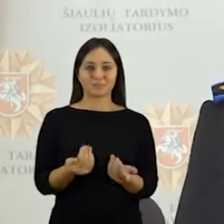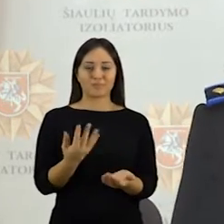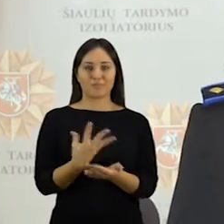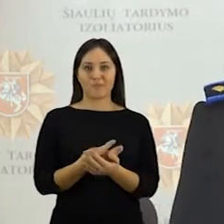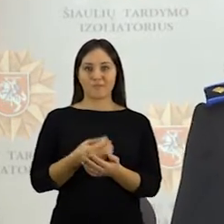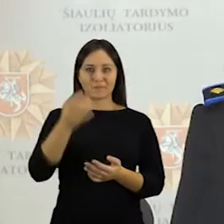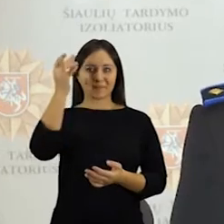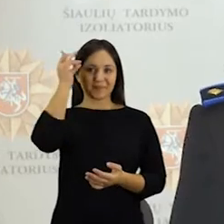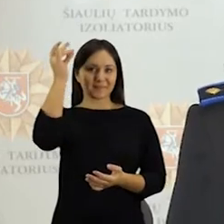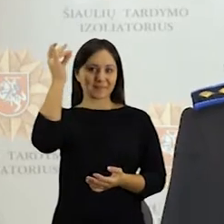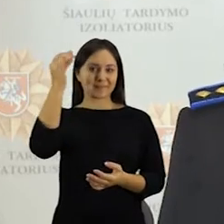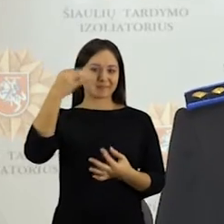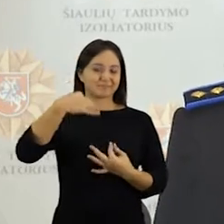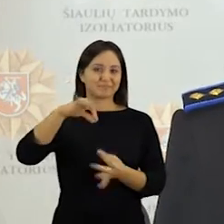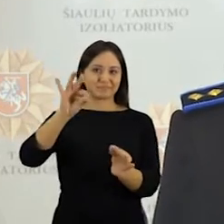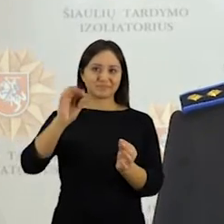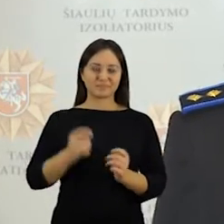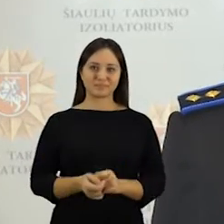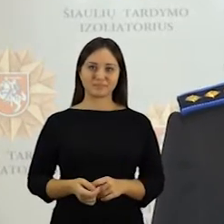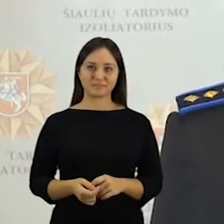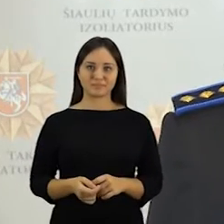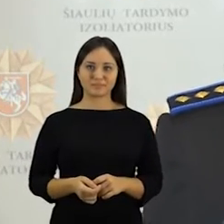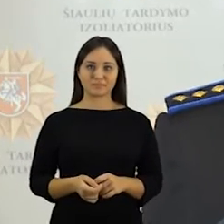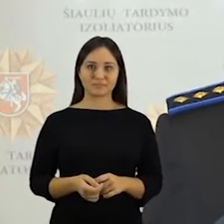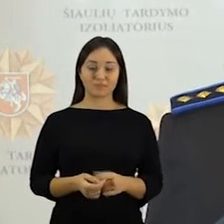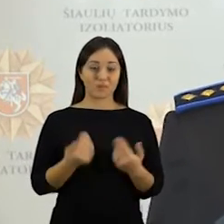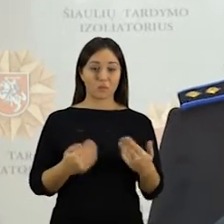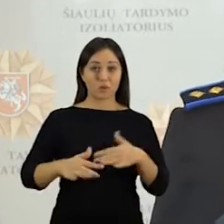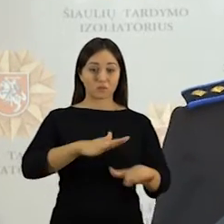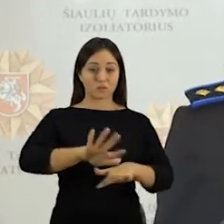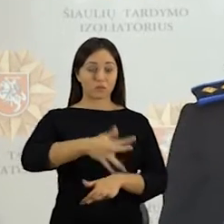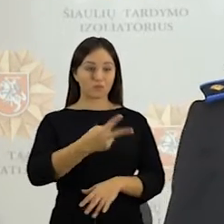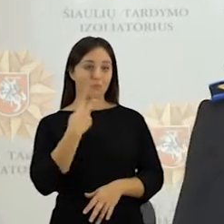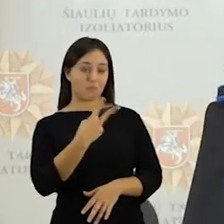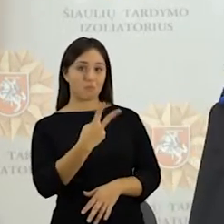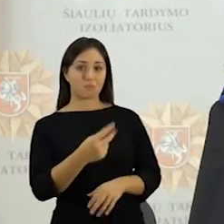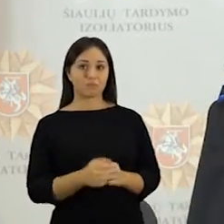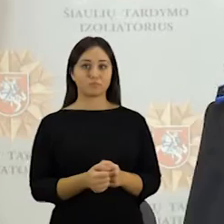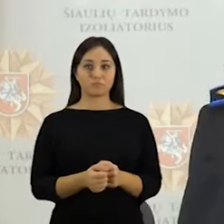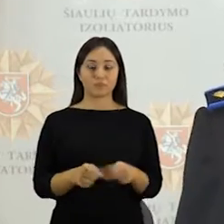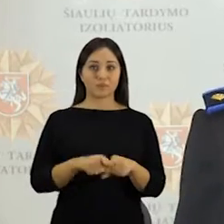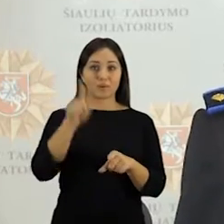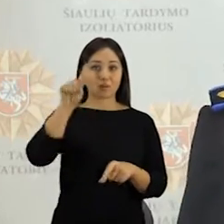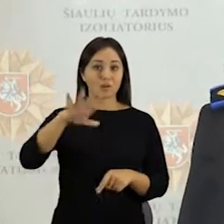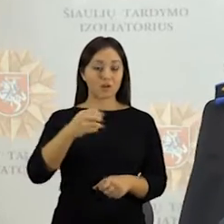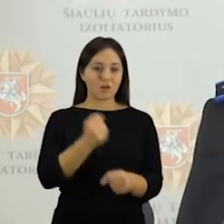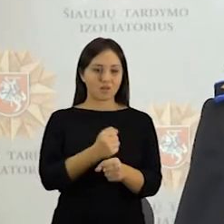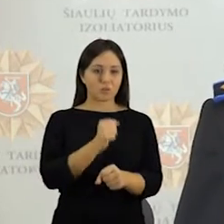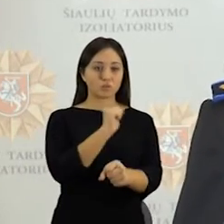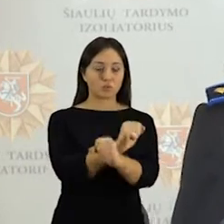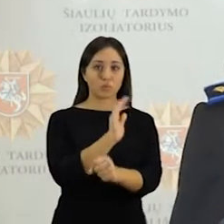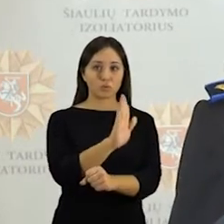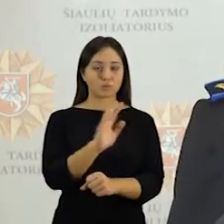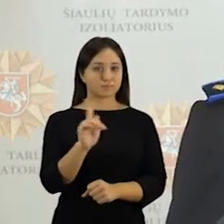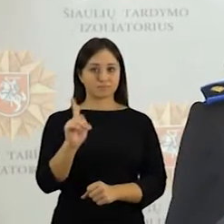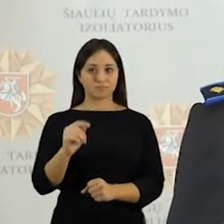tos paslėptos pasiteisino iš tikrųjų. Ir dabar matom tai, ką matom ir žinom, kad tuo darbai nesibaigs.